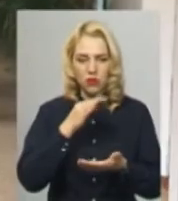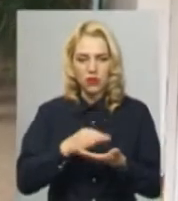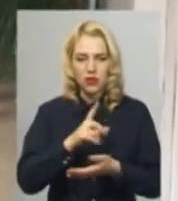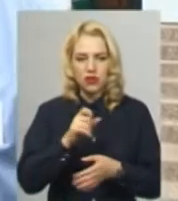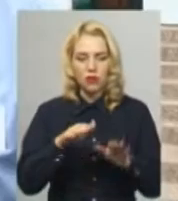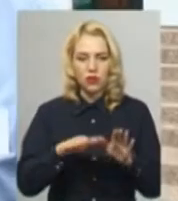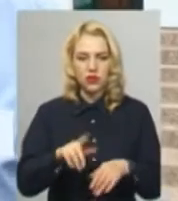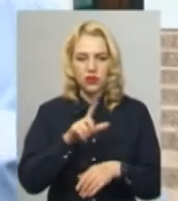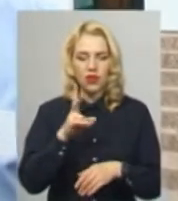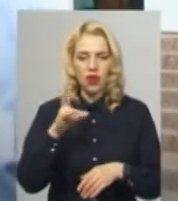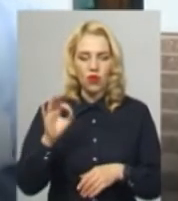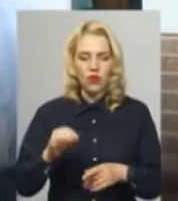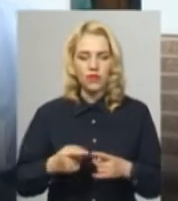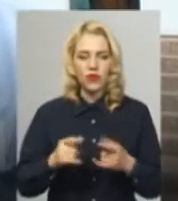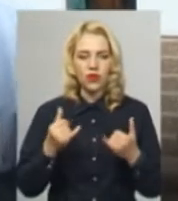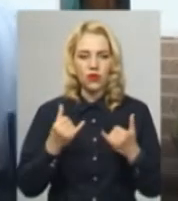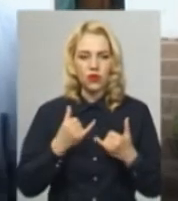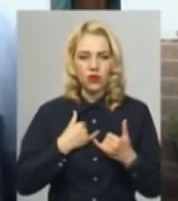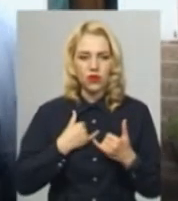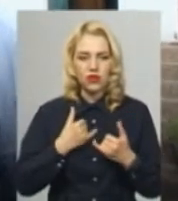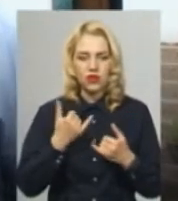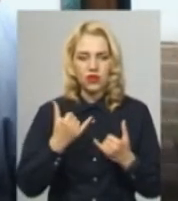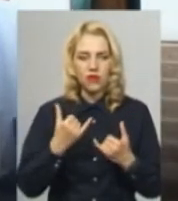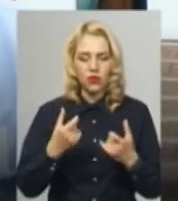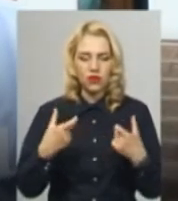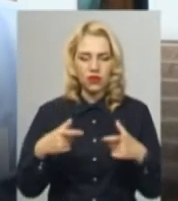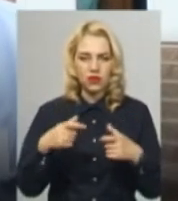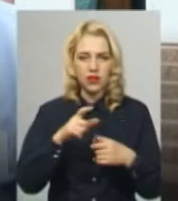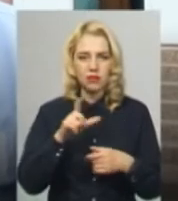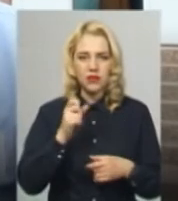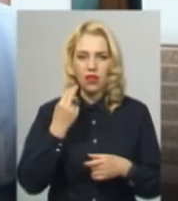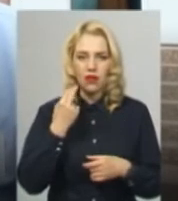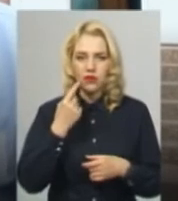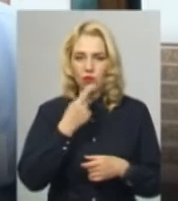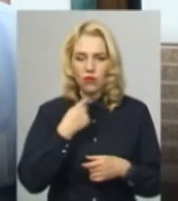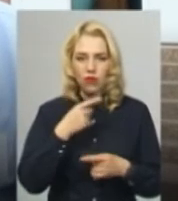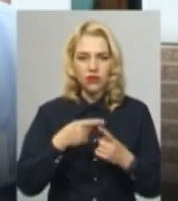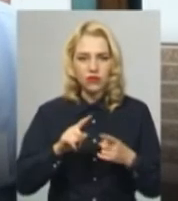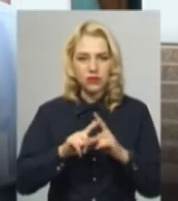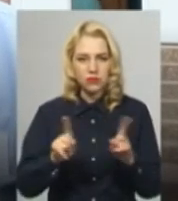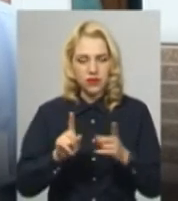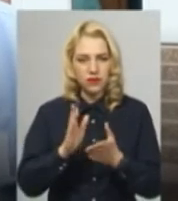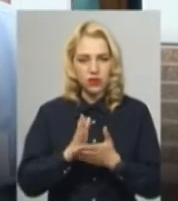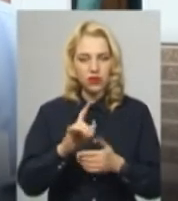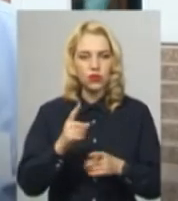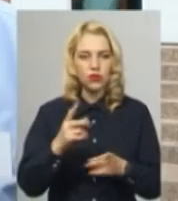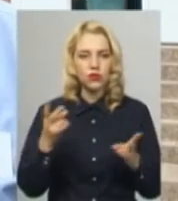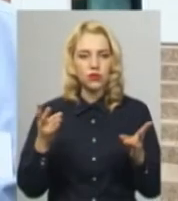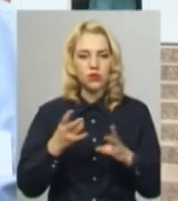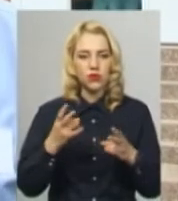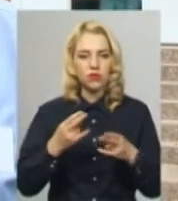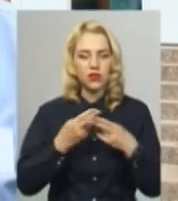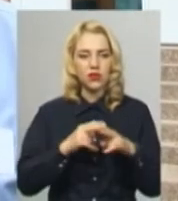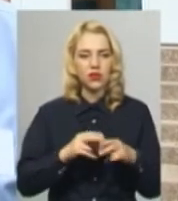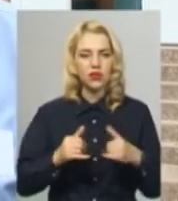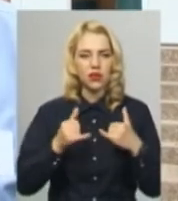Андрій Бекас. Сьогодні у нас збільшовне оцінювання з англійської мови, тому воно спеціфічним є, тому що потрібна техніка